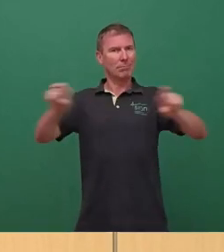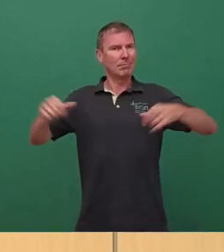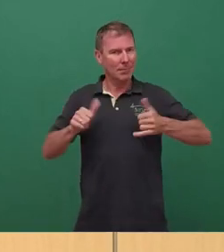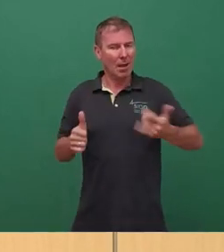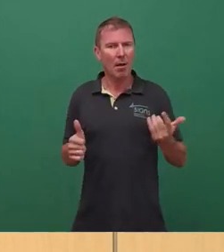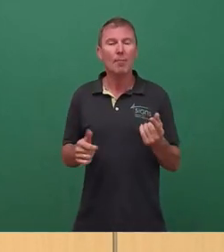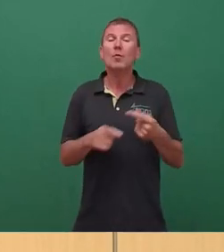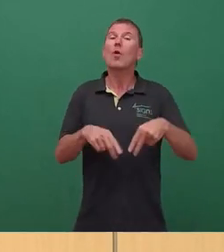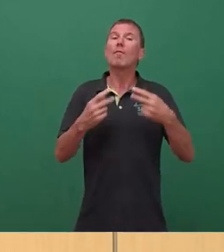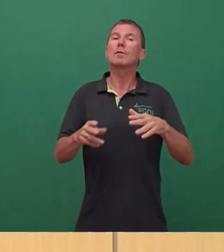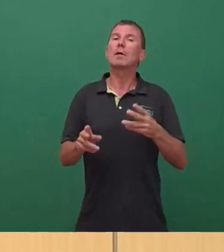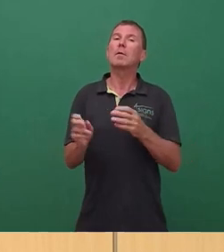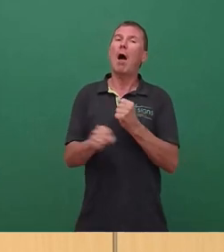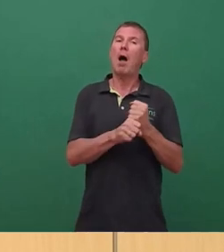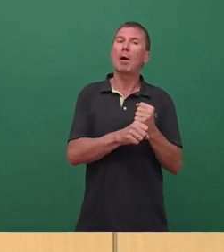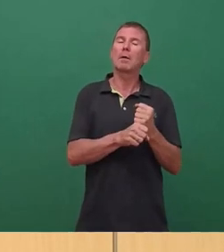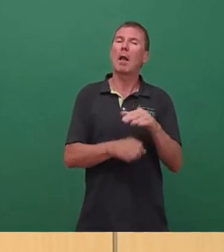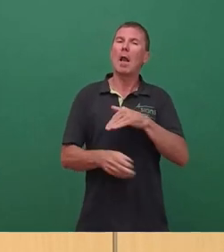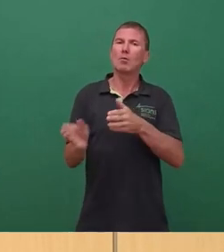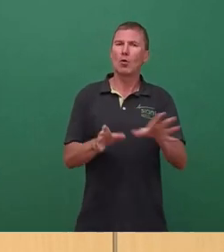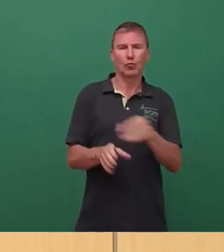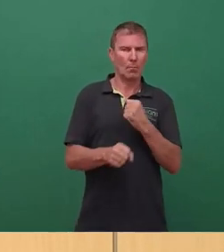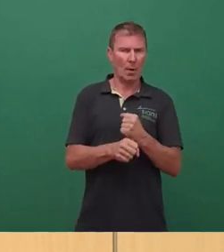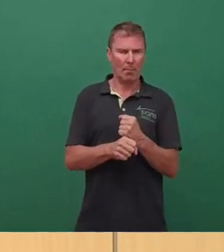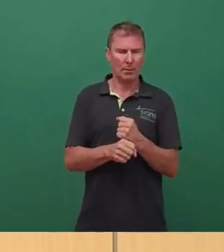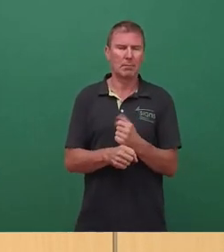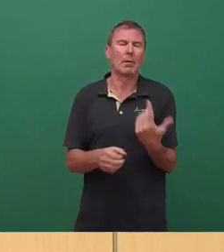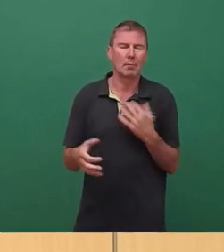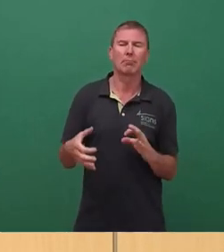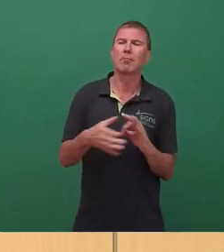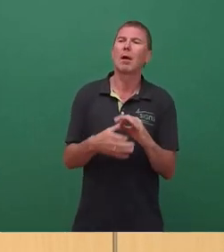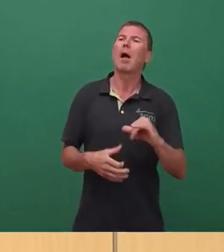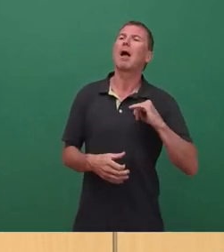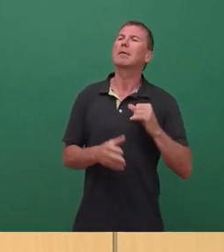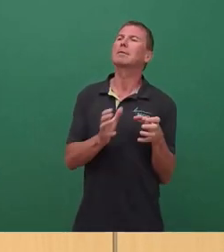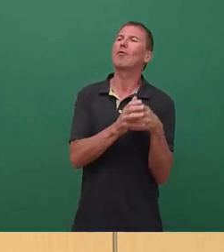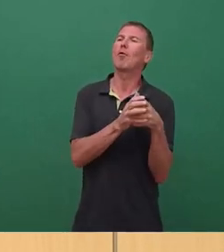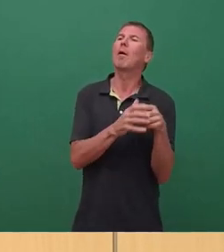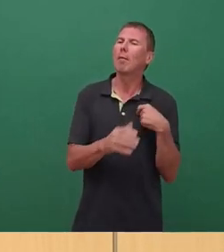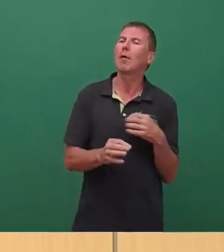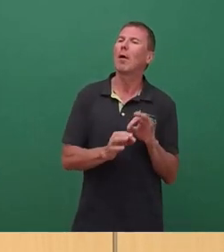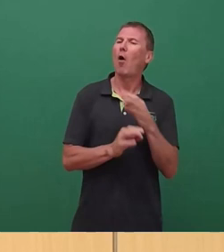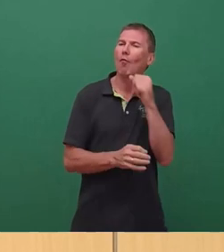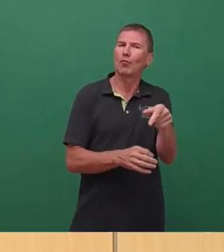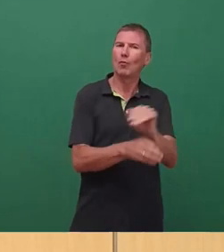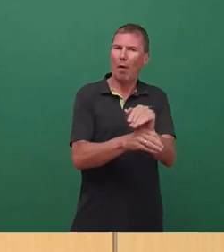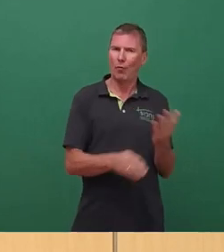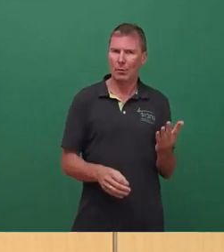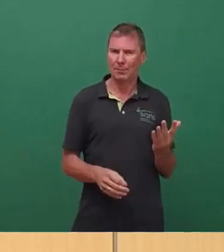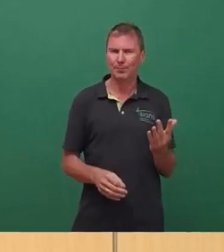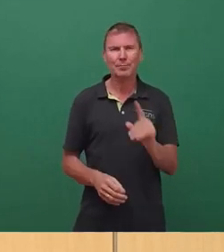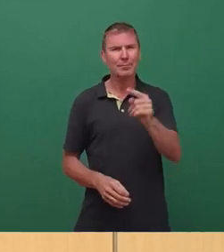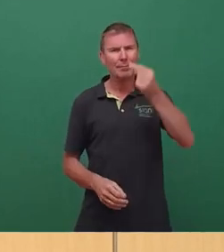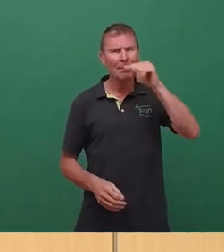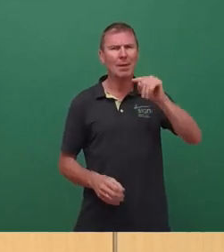der Landesbehörde zusammengearbeitet. Sie hat sich so zum Erfüllungsgehilfen einer Interessengruppe gemacht. Wohl wissend, dass die Meinung der Initiative